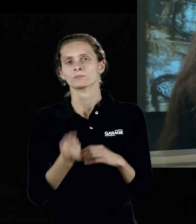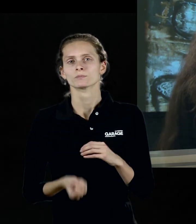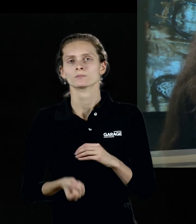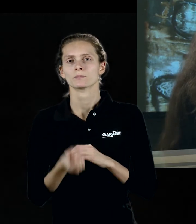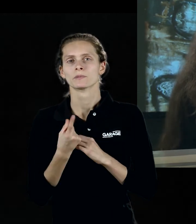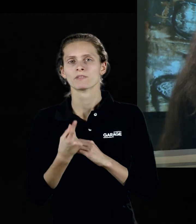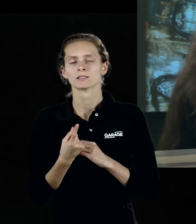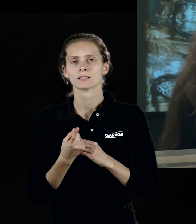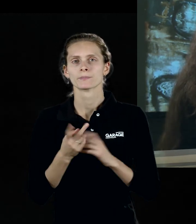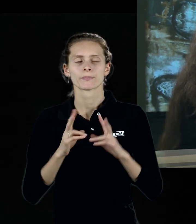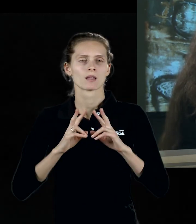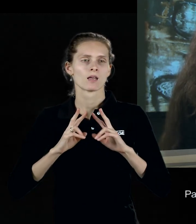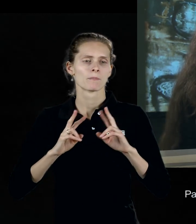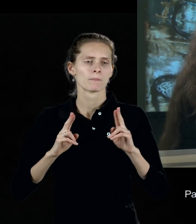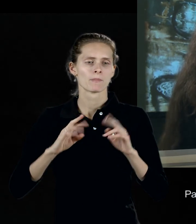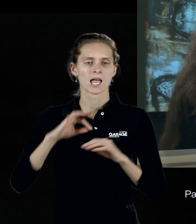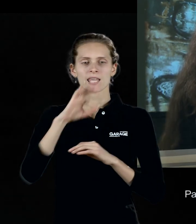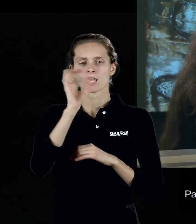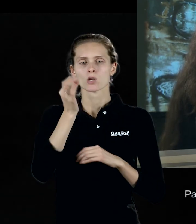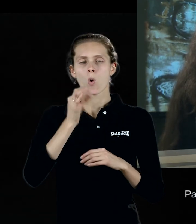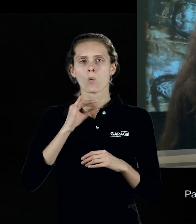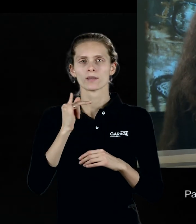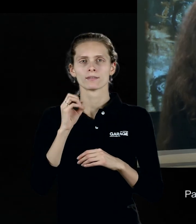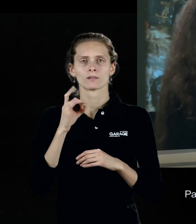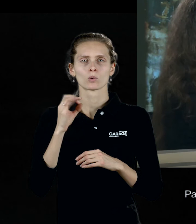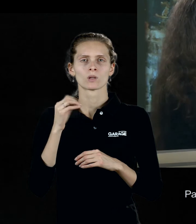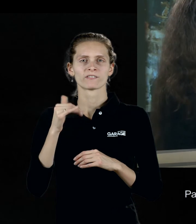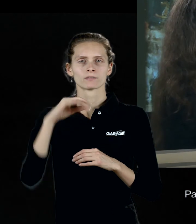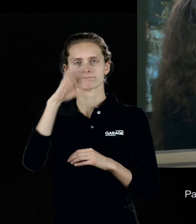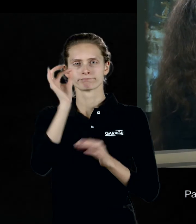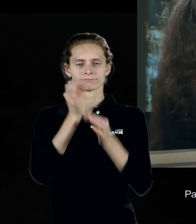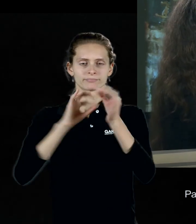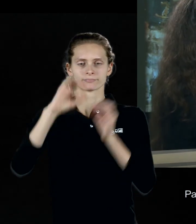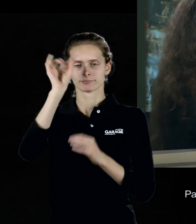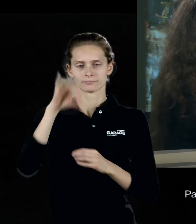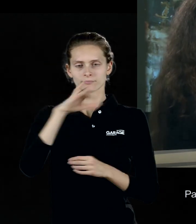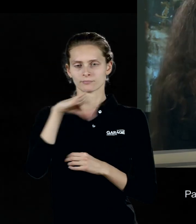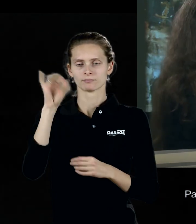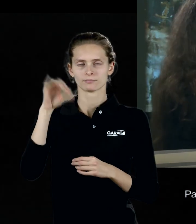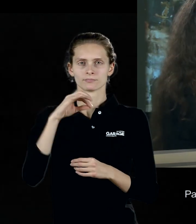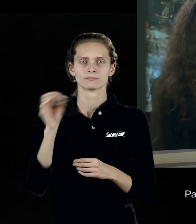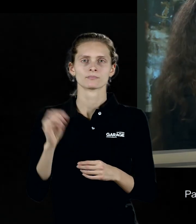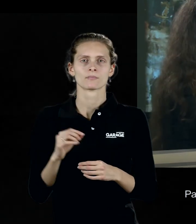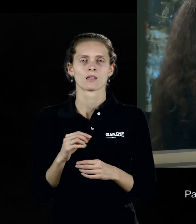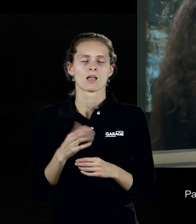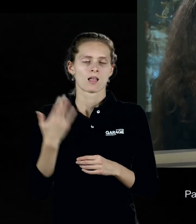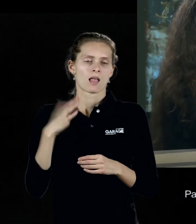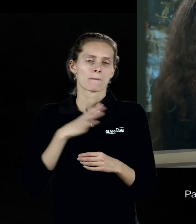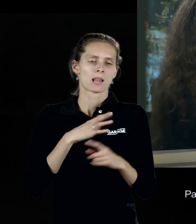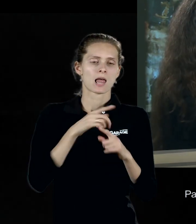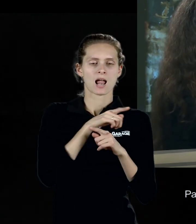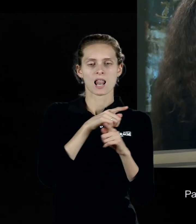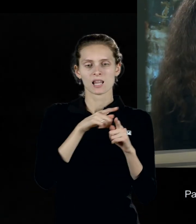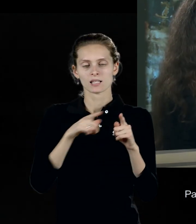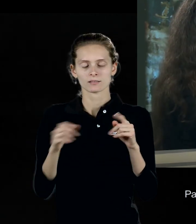подобие иероглифов, что до этого были линии, которые складывались в абстракцию или